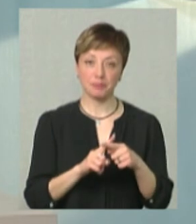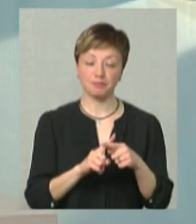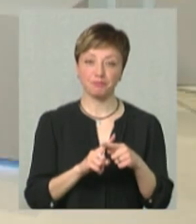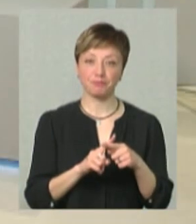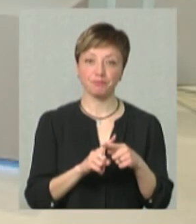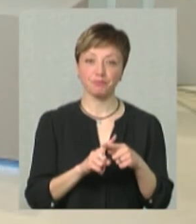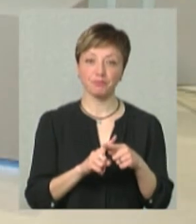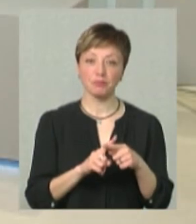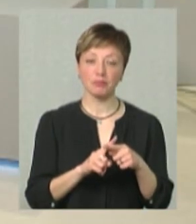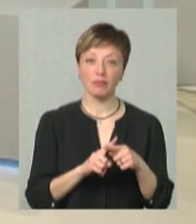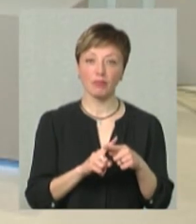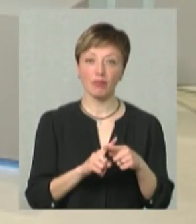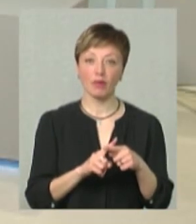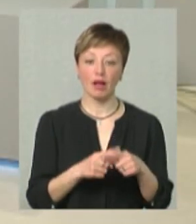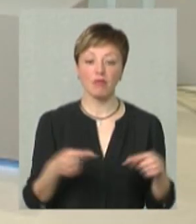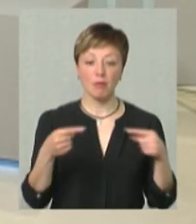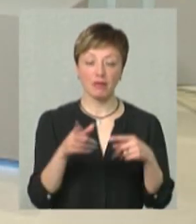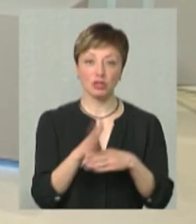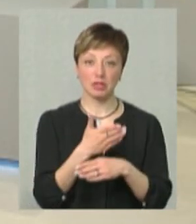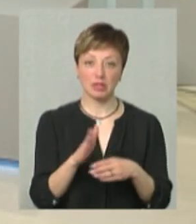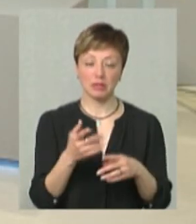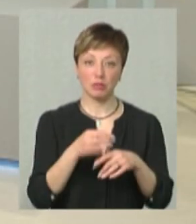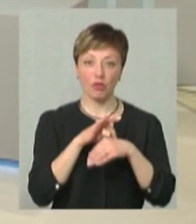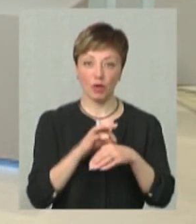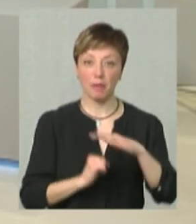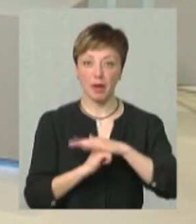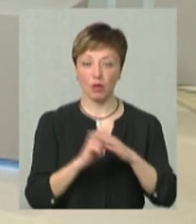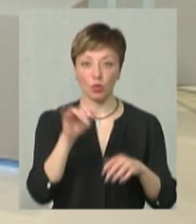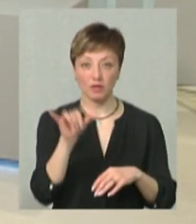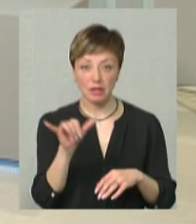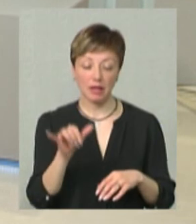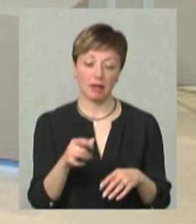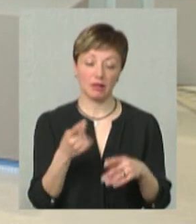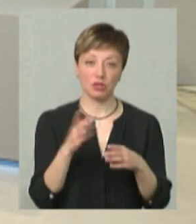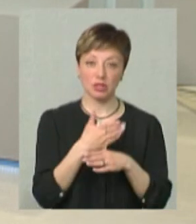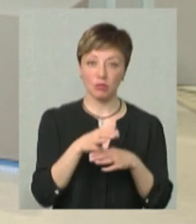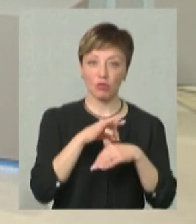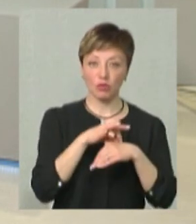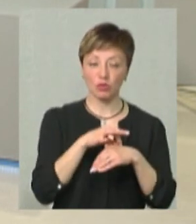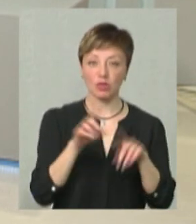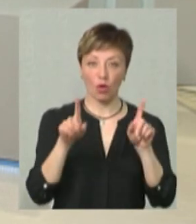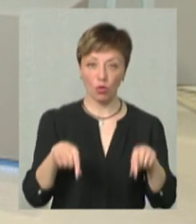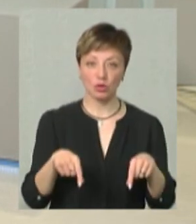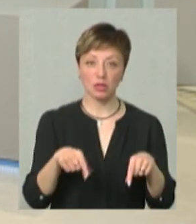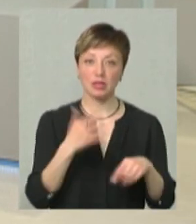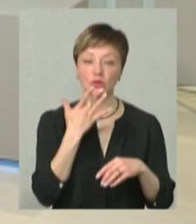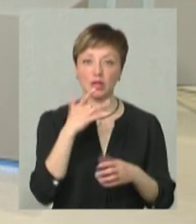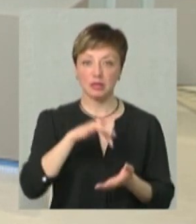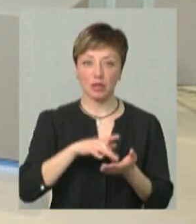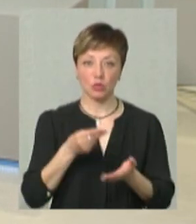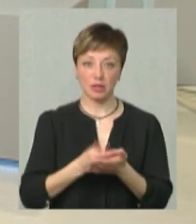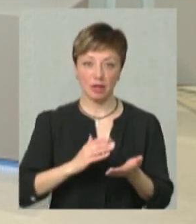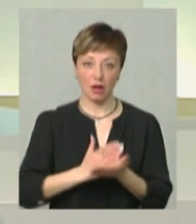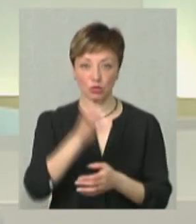в певній частині це проводиться на базі університетів, в певній частині це проводиться також Національним центром